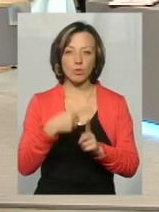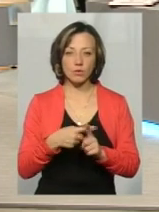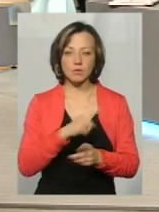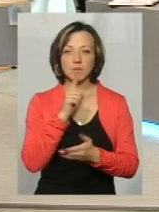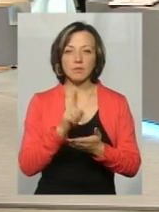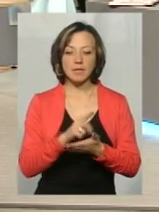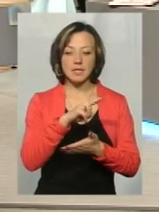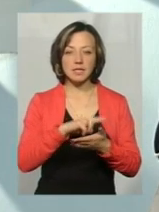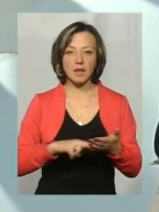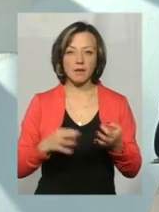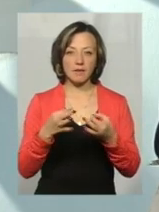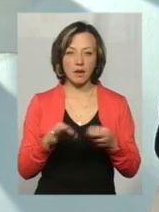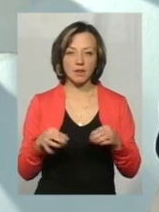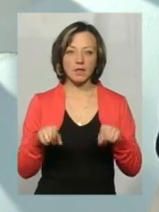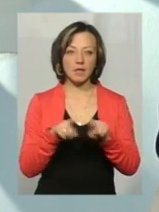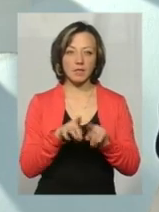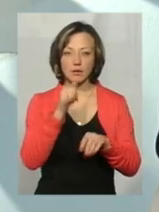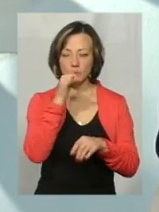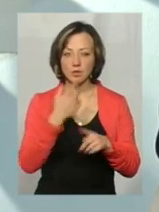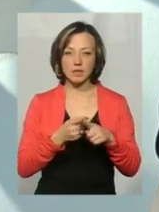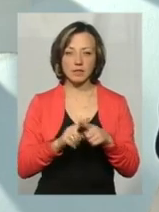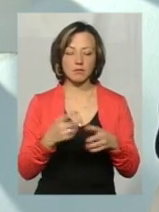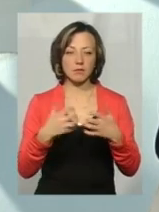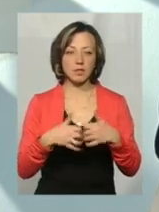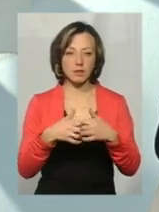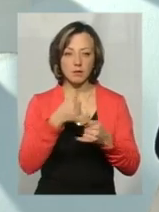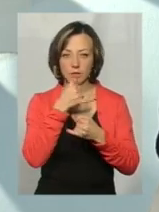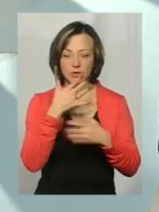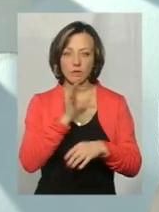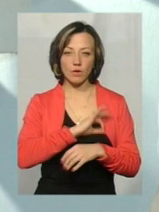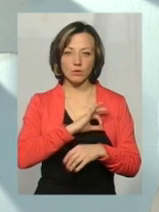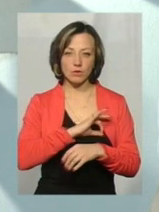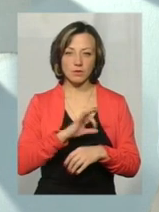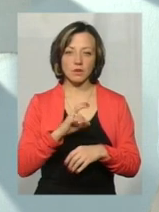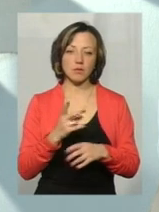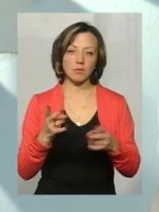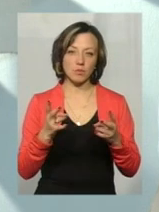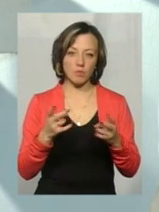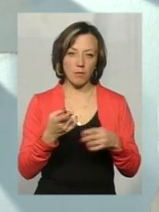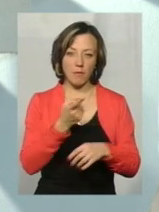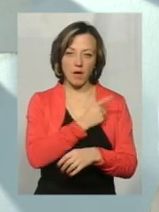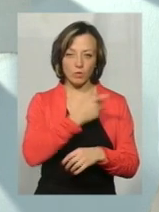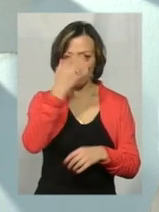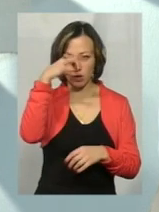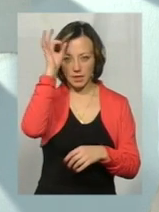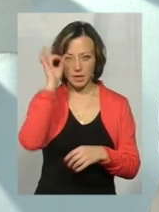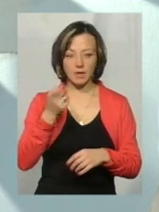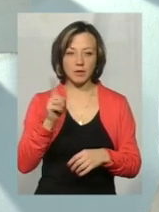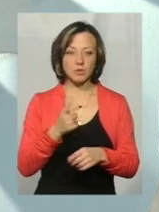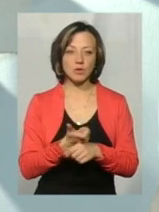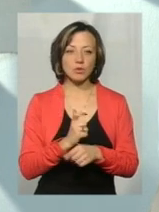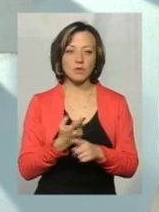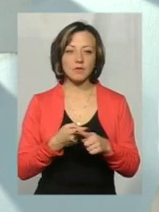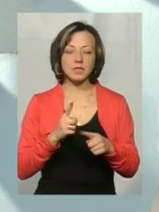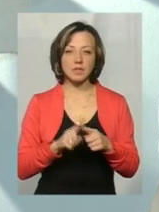мають пройти сертифікацію, на яку теж вони не можуть пройти, тому що ці пристрої не можуть використовуватись саме патрульними поліцейськими. Більш того, від